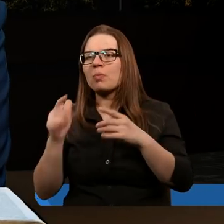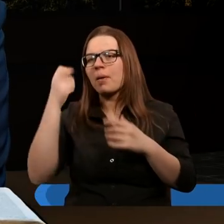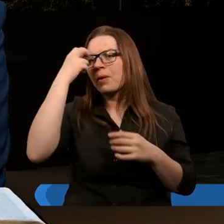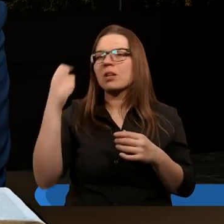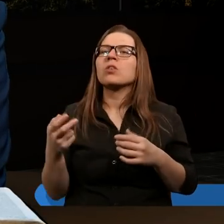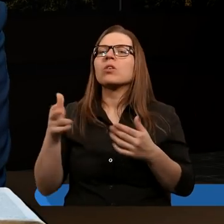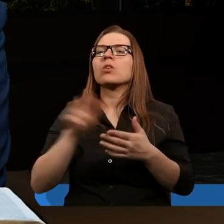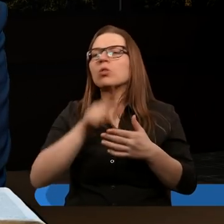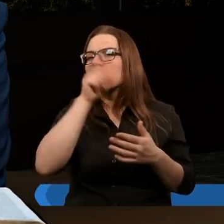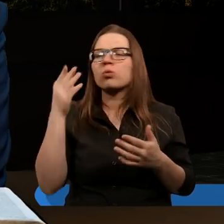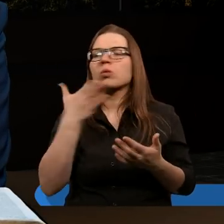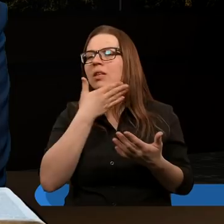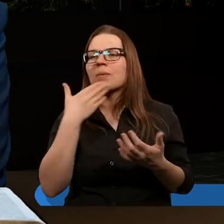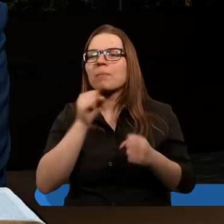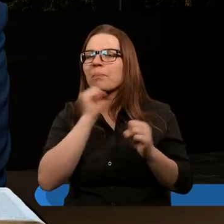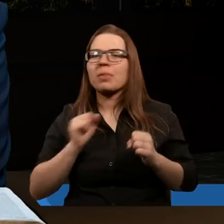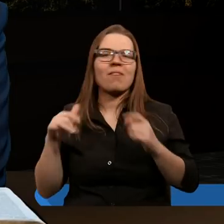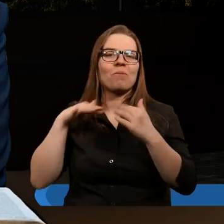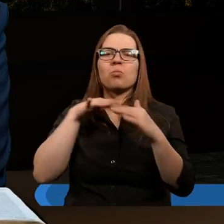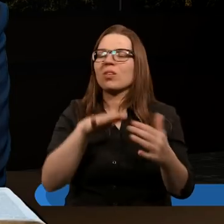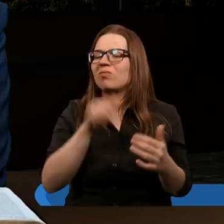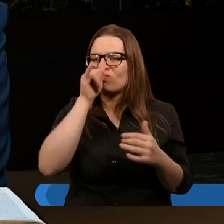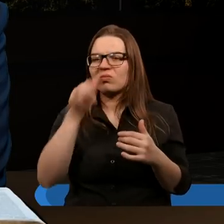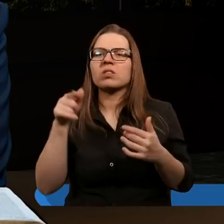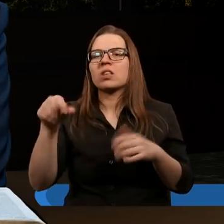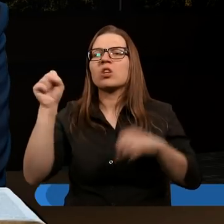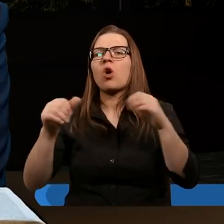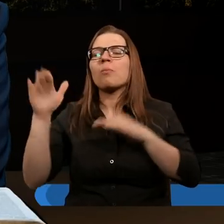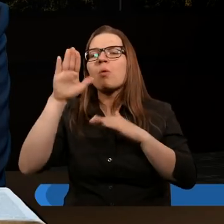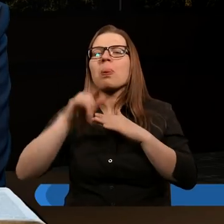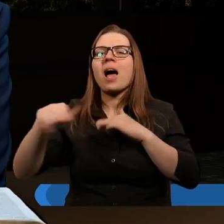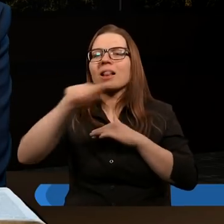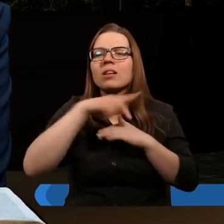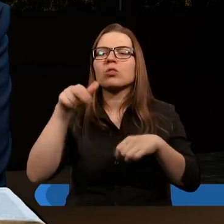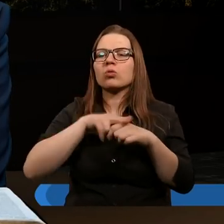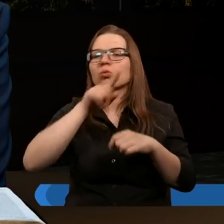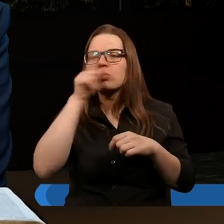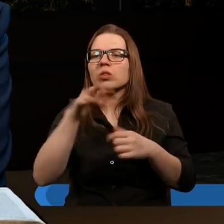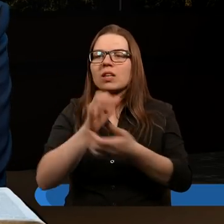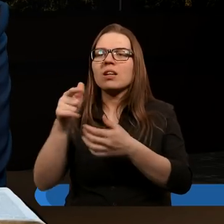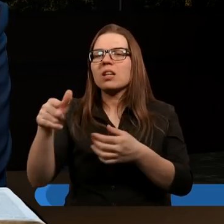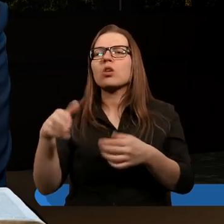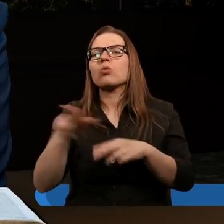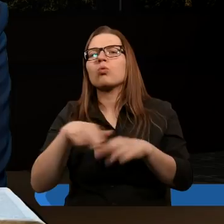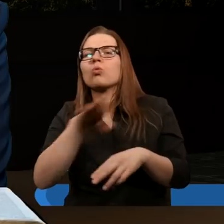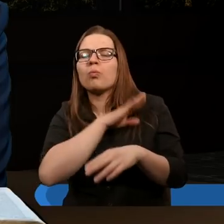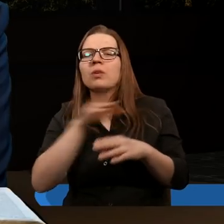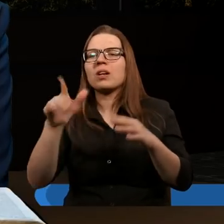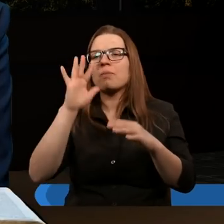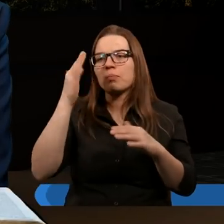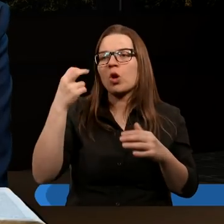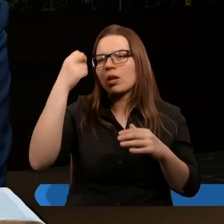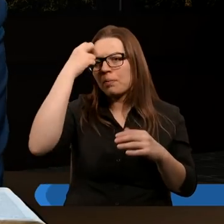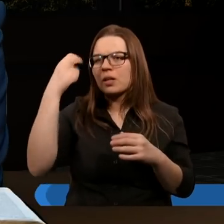na którą ludzie już nie mają absolutnie żadnego wpływu. Jest to sąd Boży nad tymi, którzy gnębili tych, którzy umierają w tej piątej